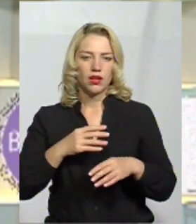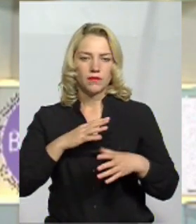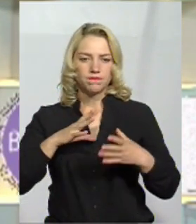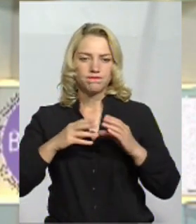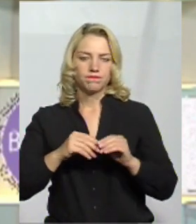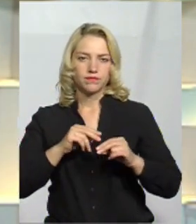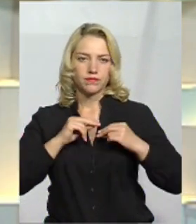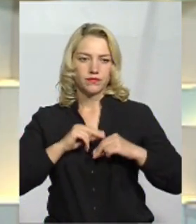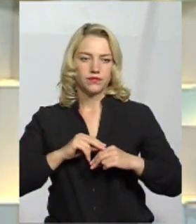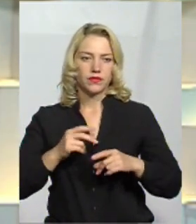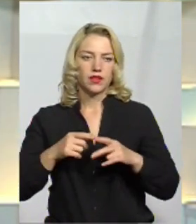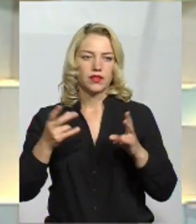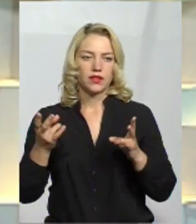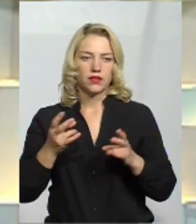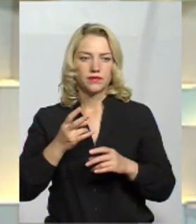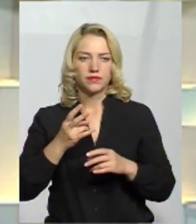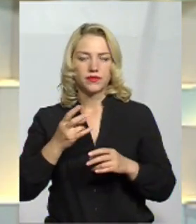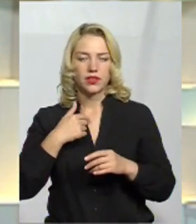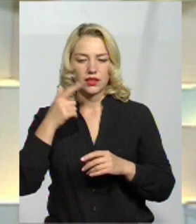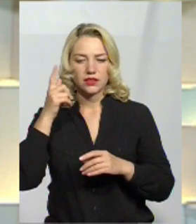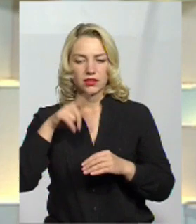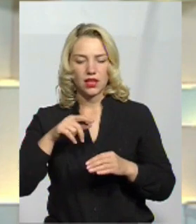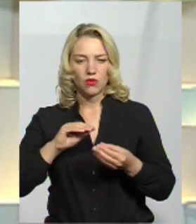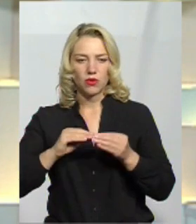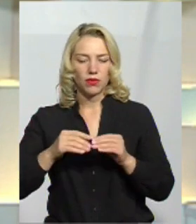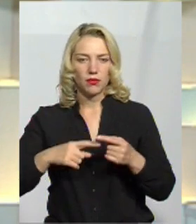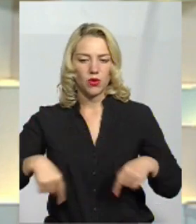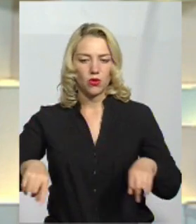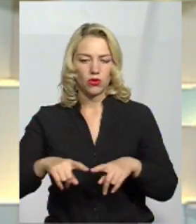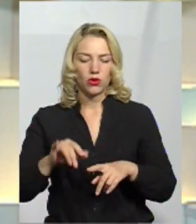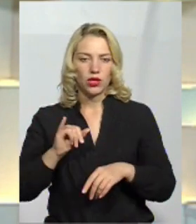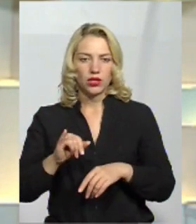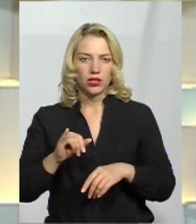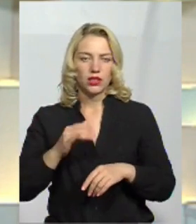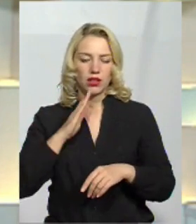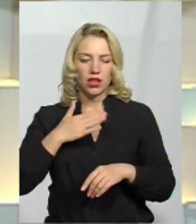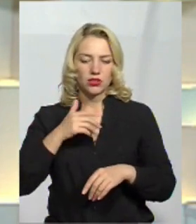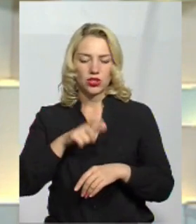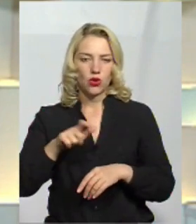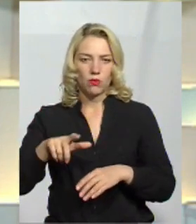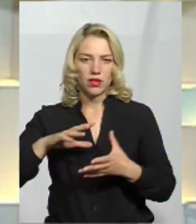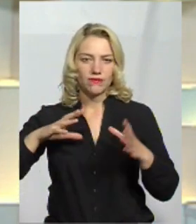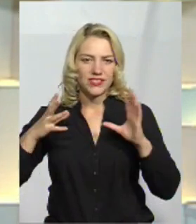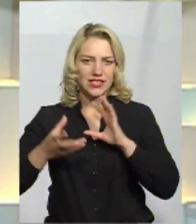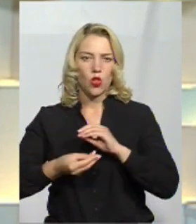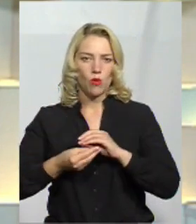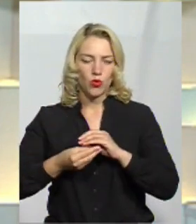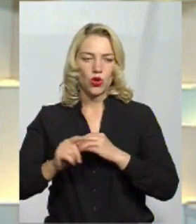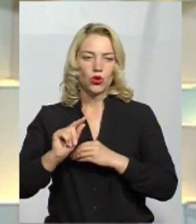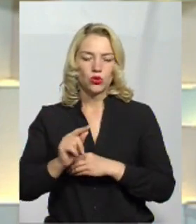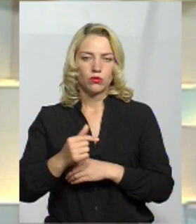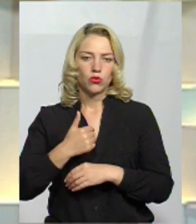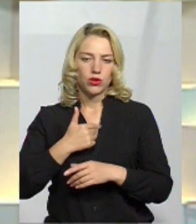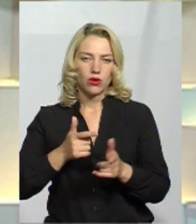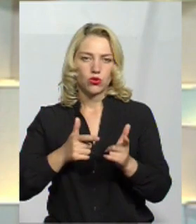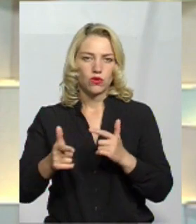працювати. Я знаю проблеми округу і проблеми наших громадян в цілому. Тому